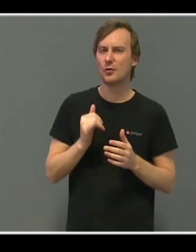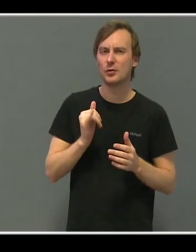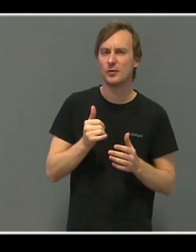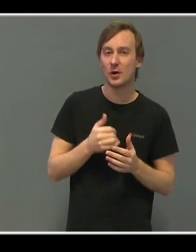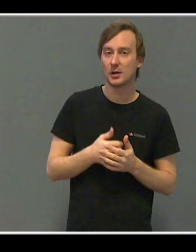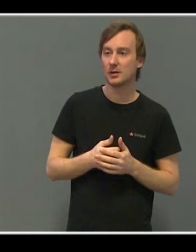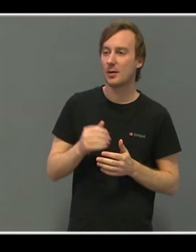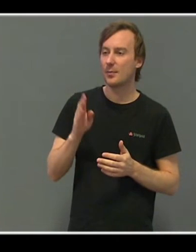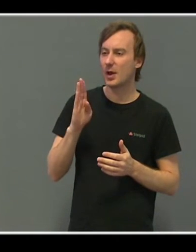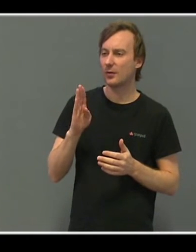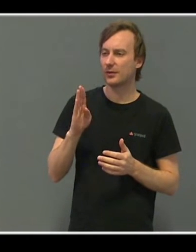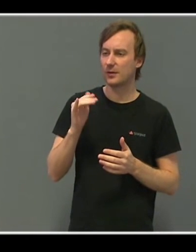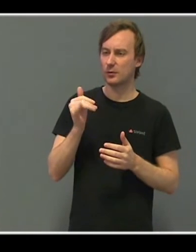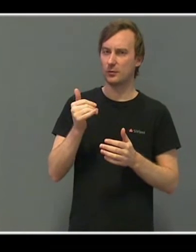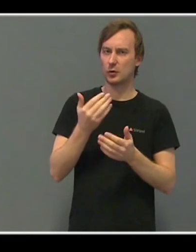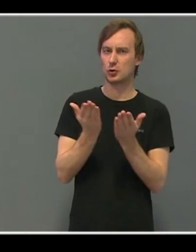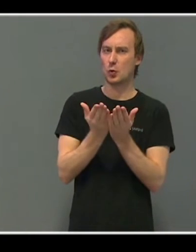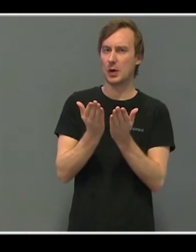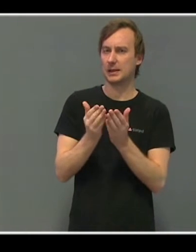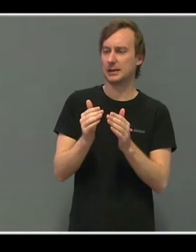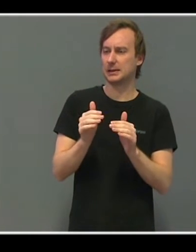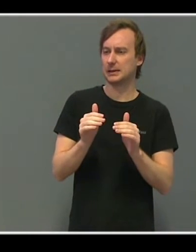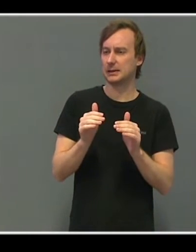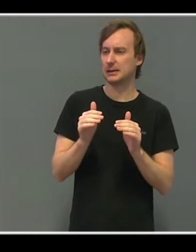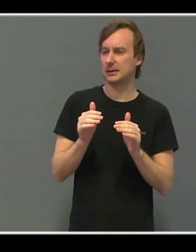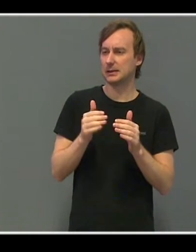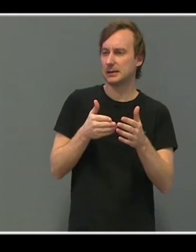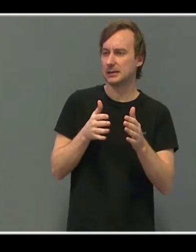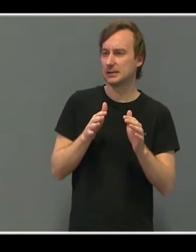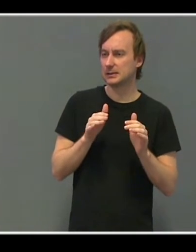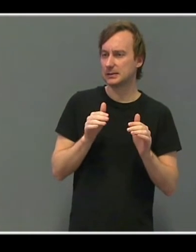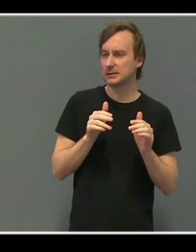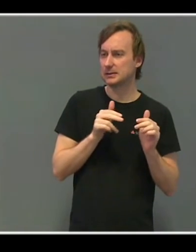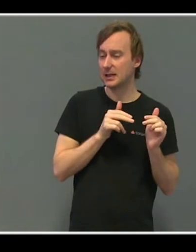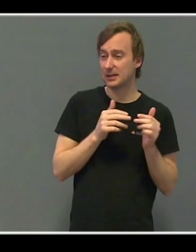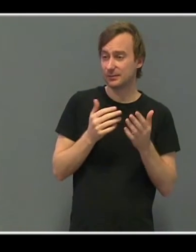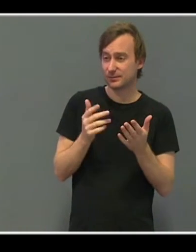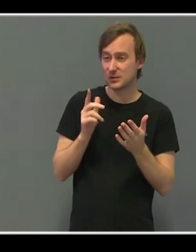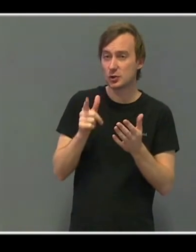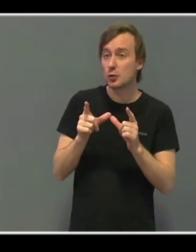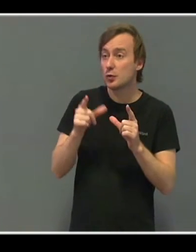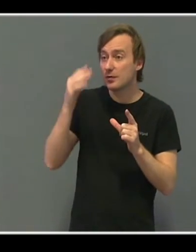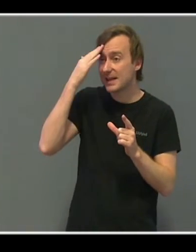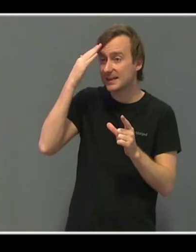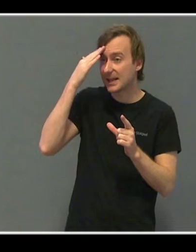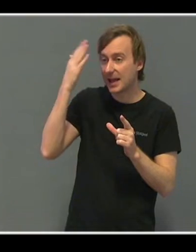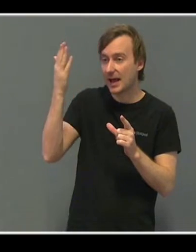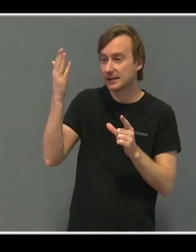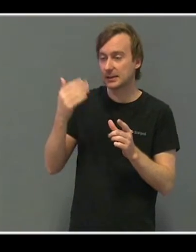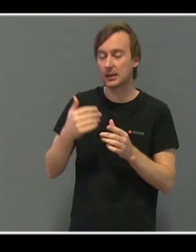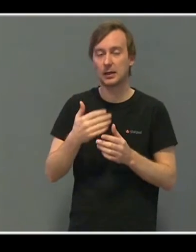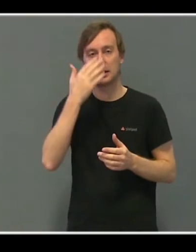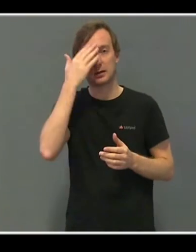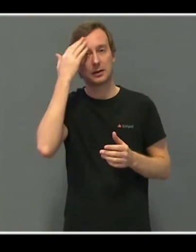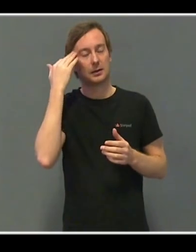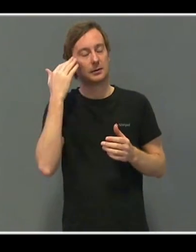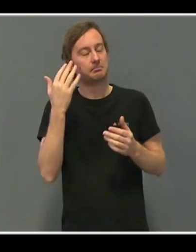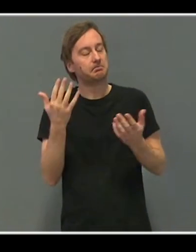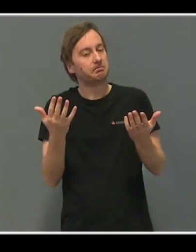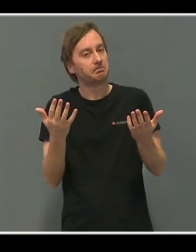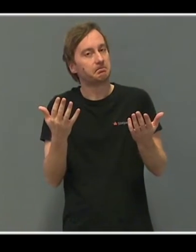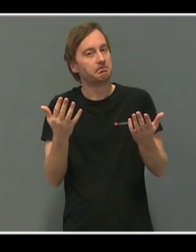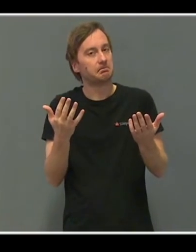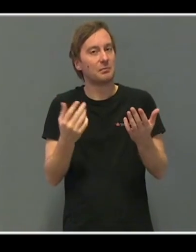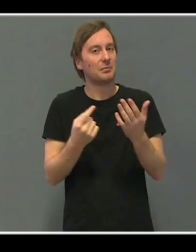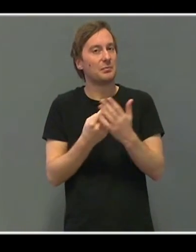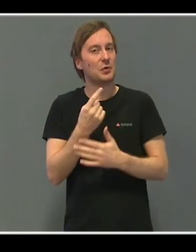gjør at vi holder igjen i skolen? Åh, jeg vet ikke om det er uvitenhet. Det kan være at det er litt